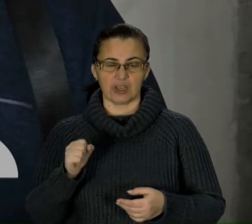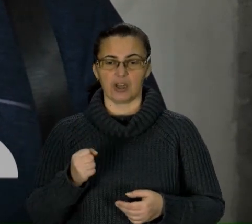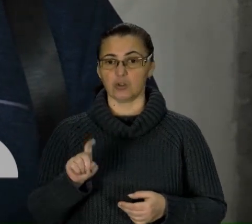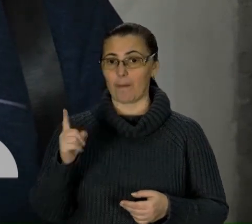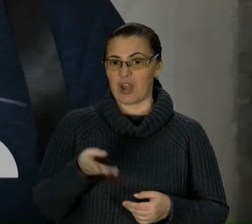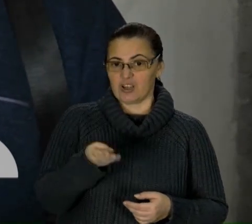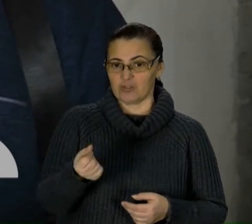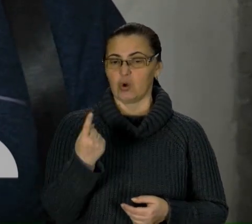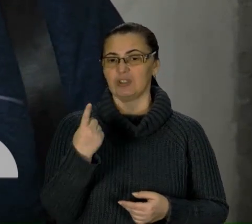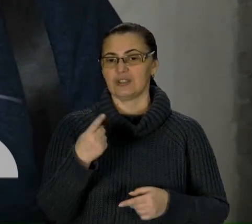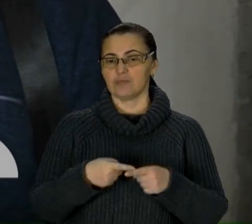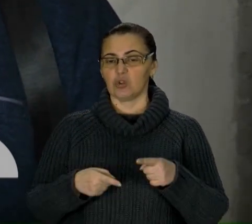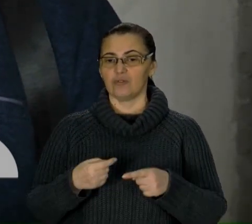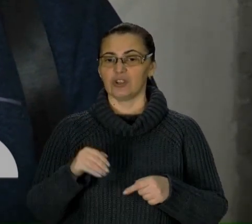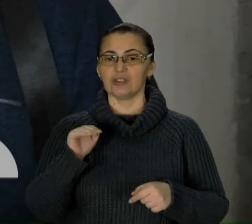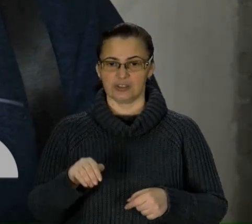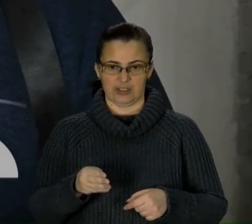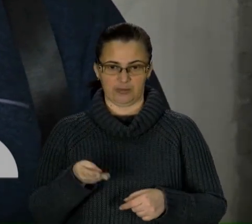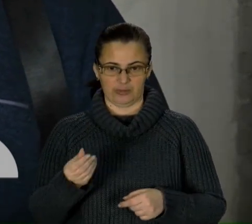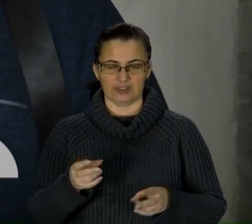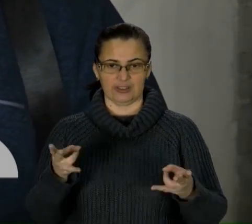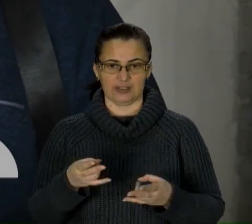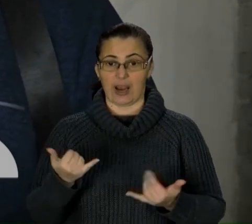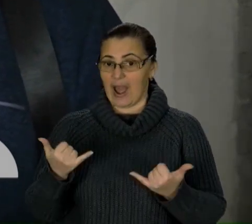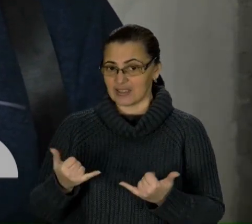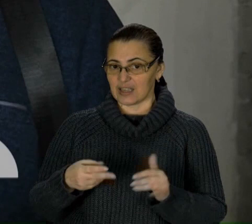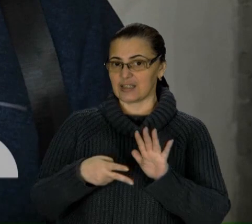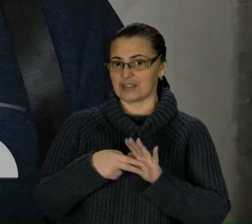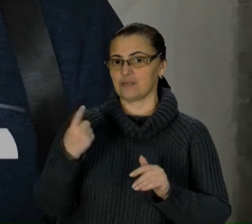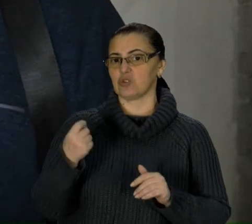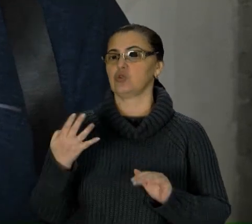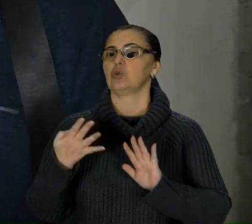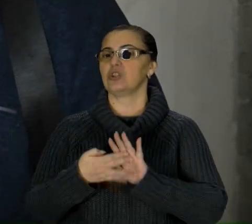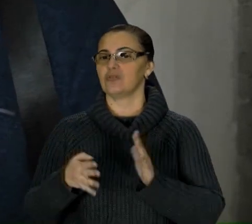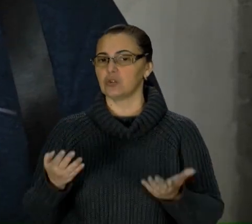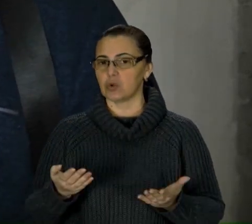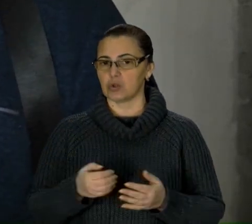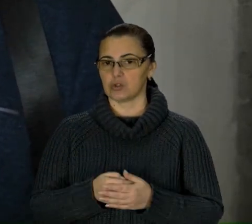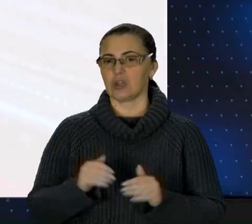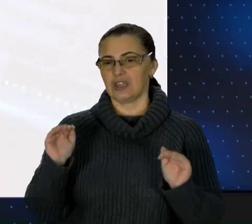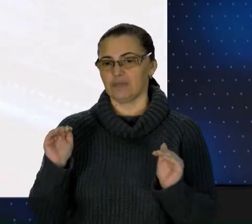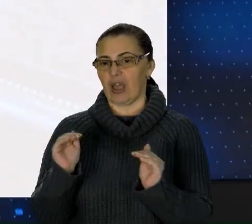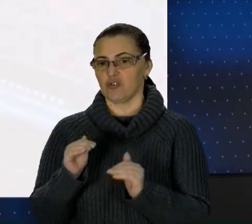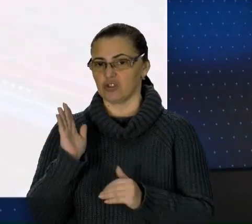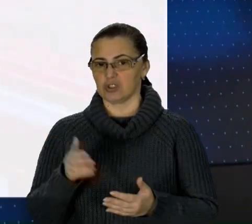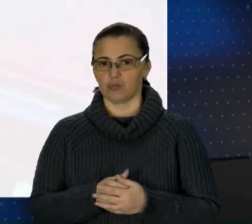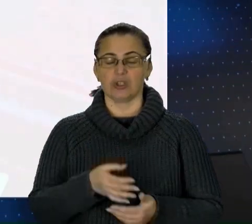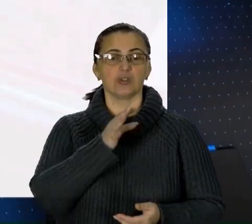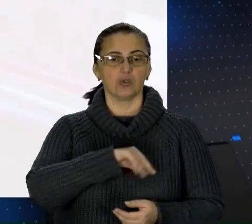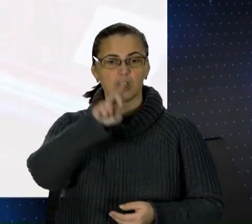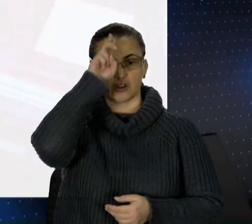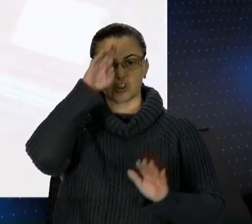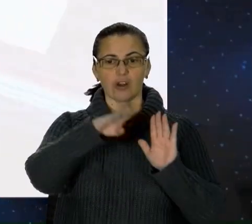,5 тисяч. Зараз ця сума становить 7,190. І вона буде теж зменшуватись. Скористатись